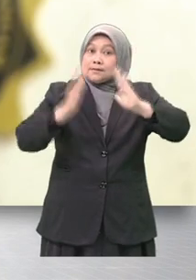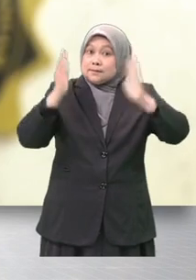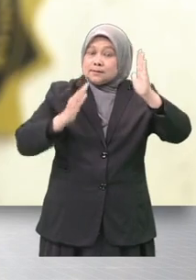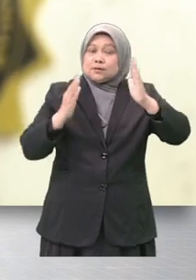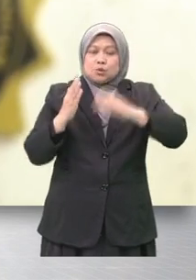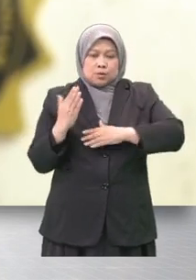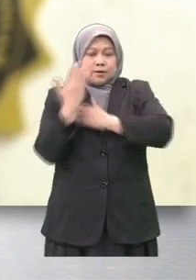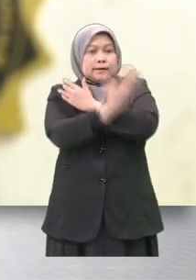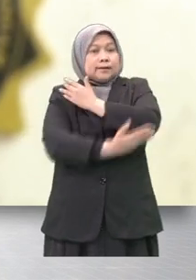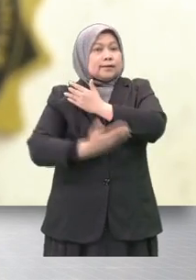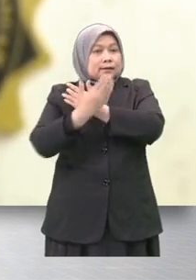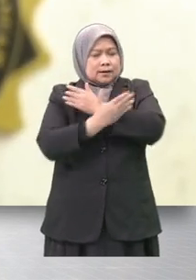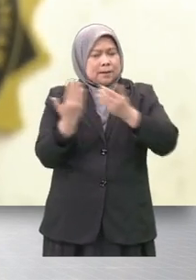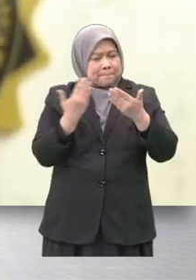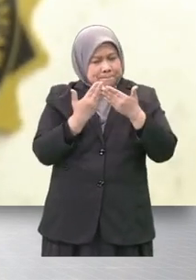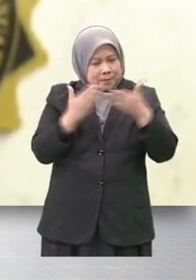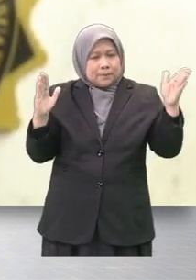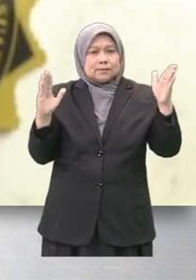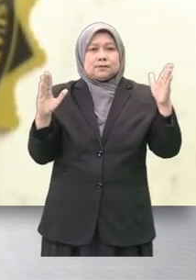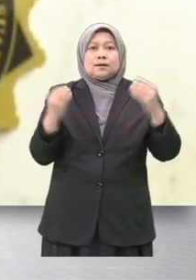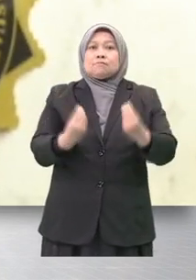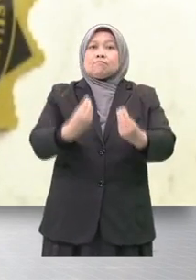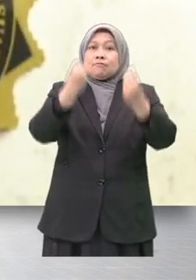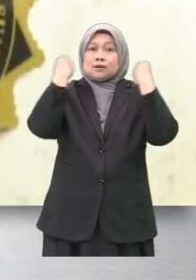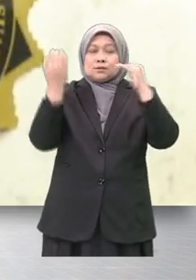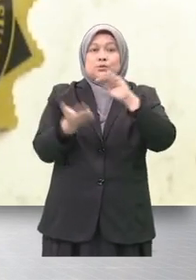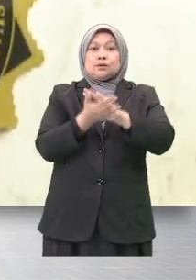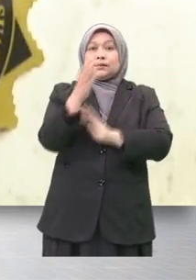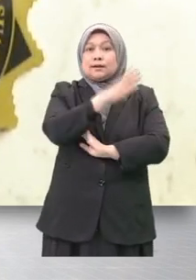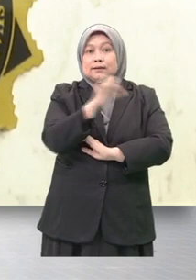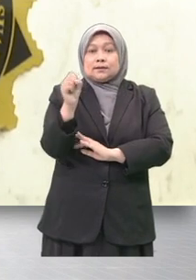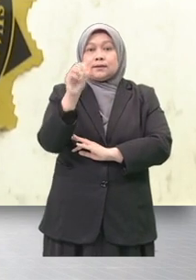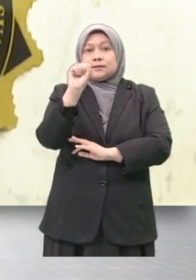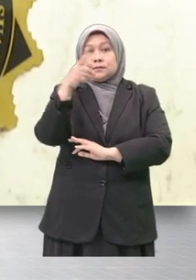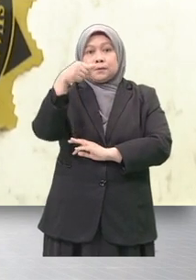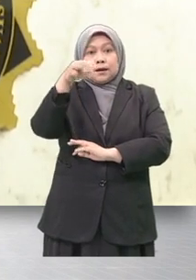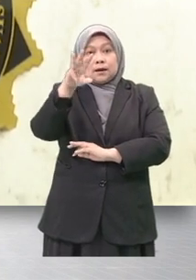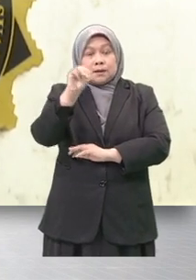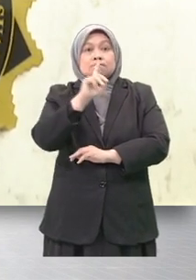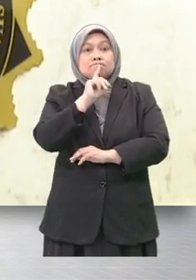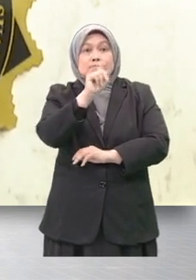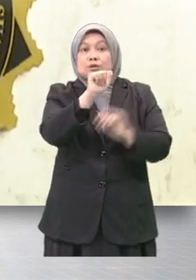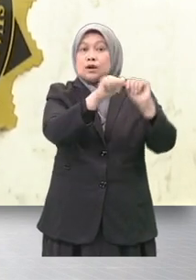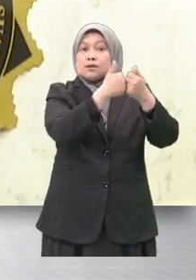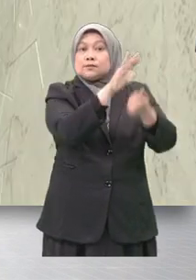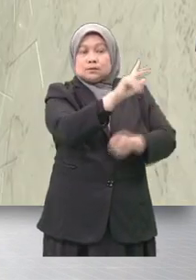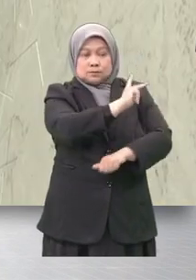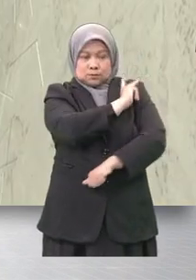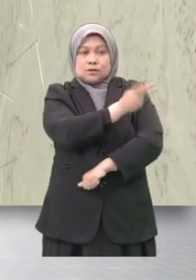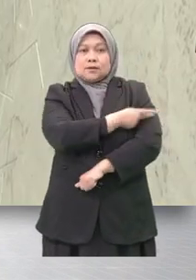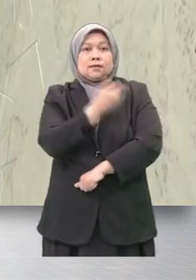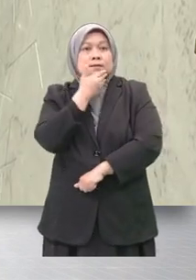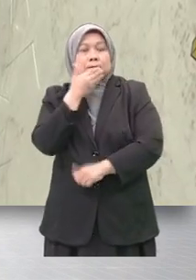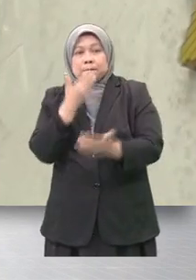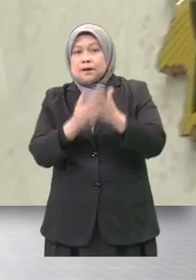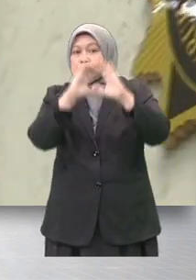negara yang bebas kepada rasuah dan SPRM sebagai agensi yang terunggul di dunia.